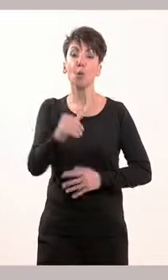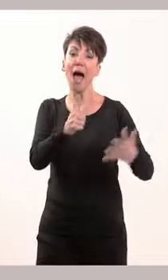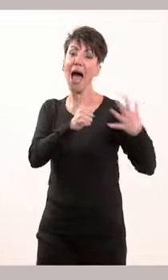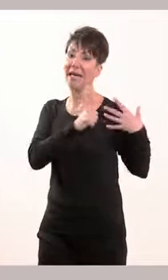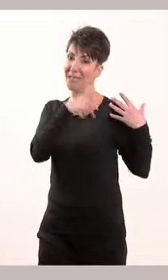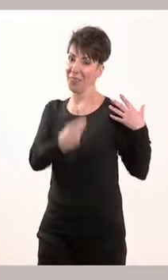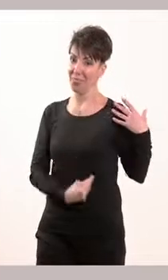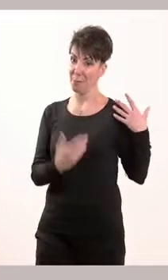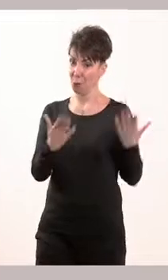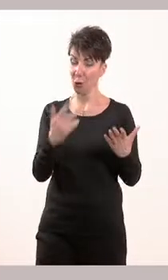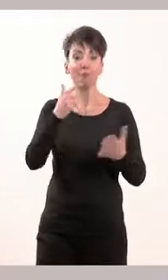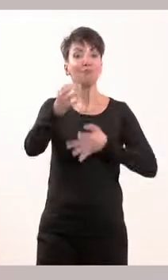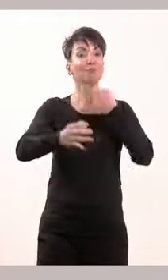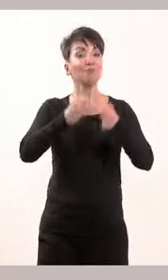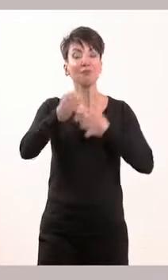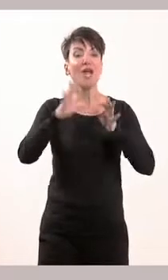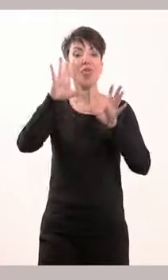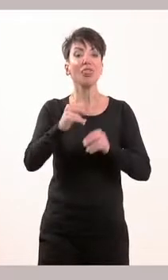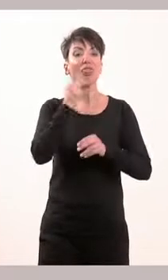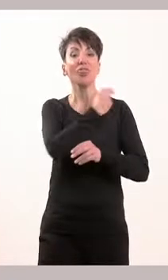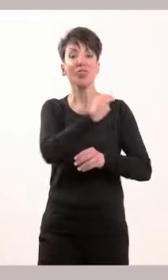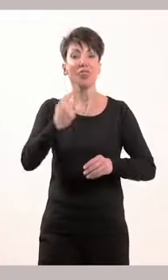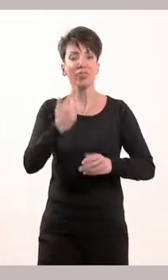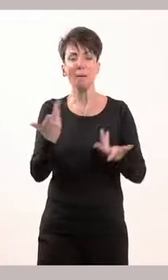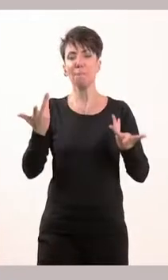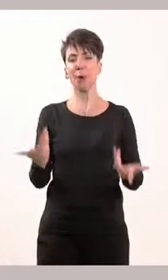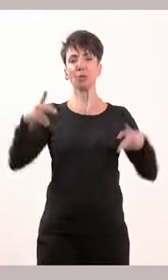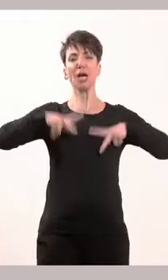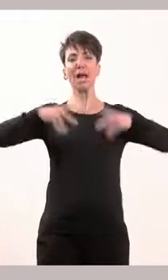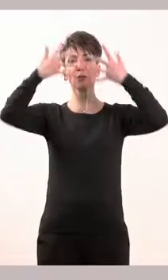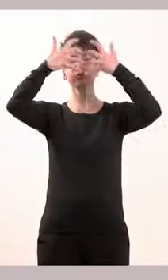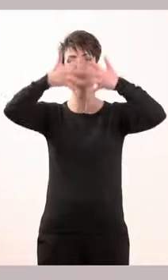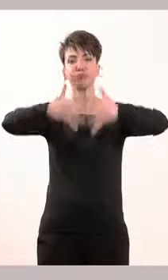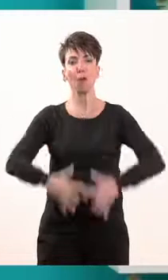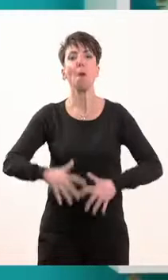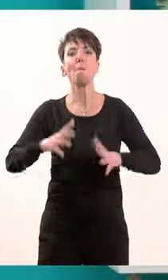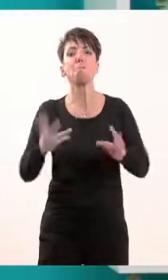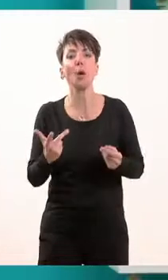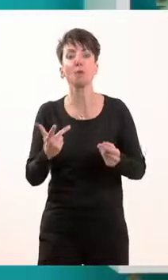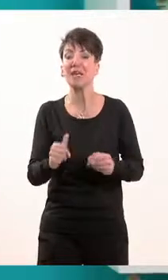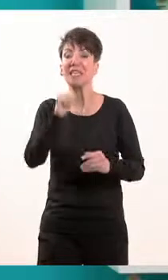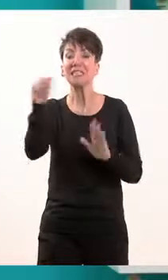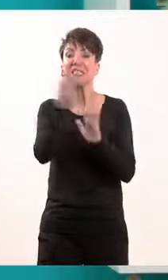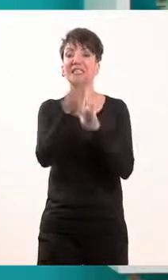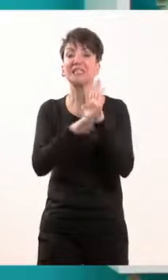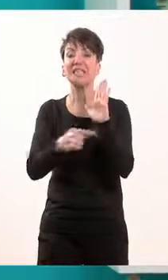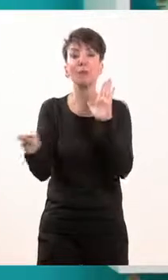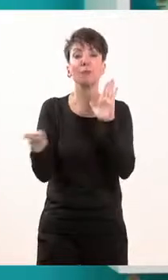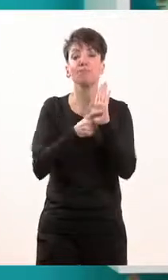τάξης. Και θα μιλήσουμε για τις λειτουργίες της κρατικής εξουσίας και το Ελληνικό Σύνταγμα. Είμαστε έτοιμοι!